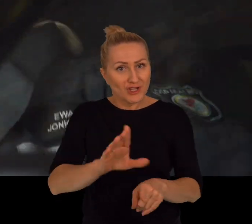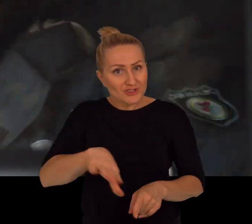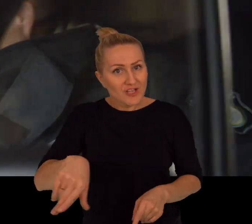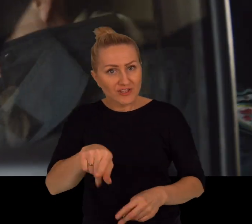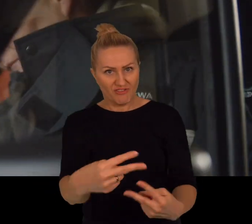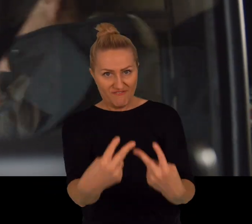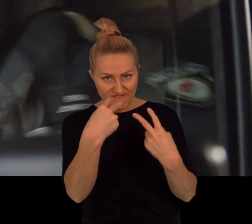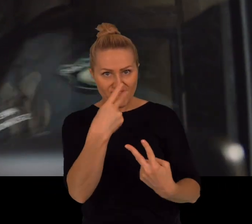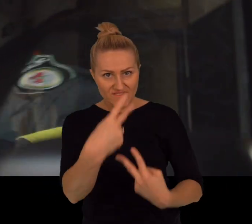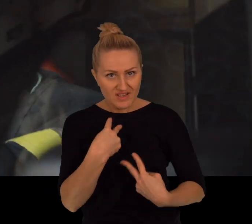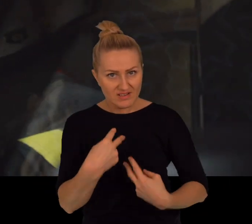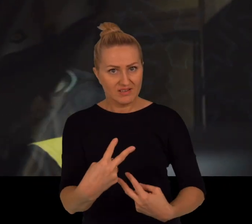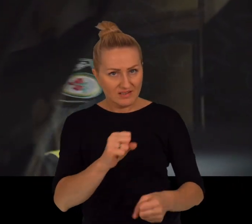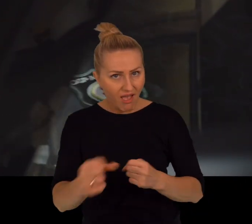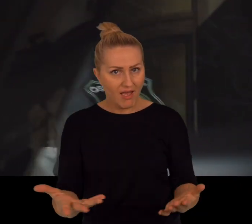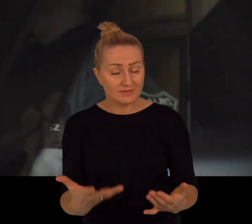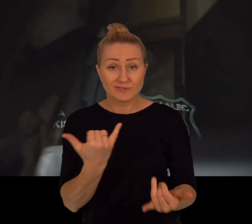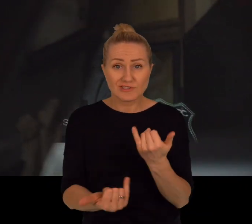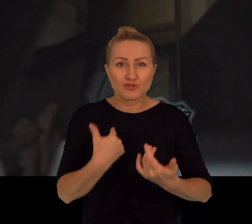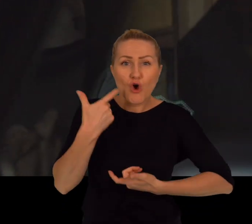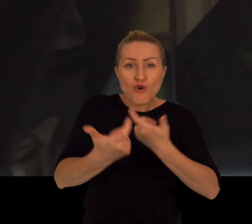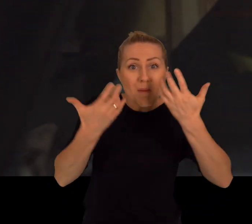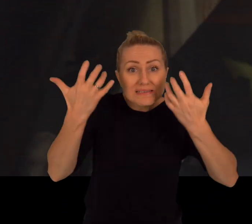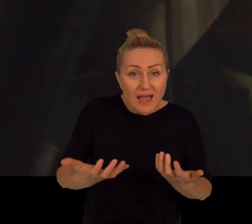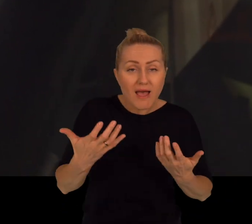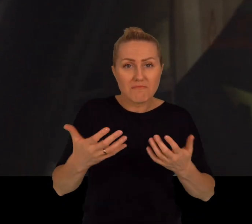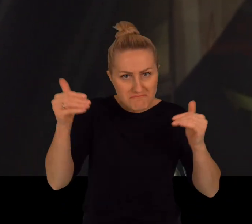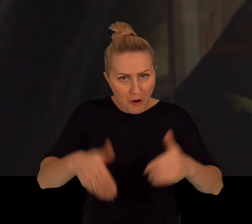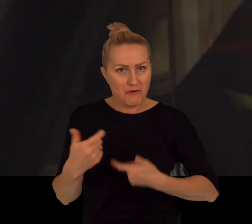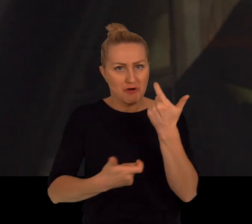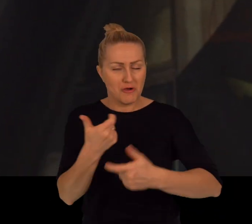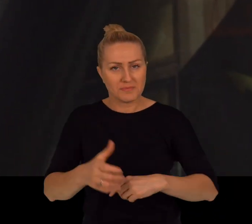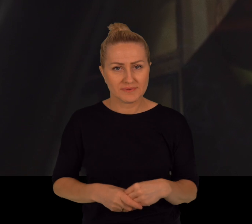też tak to, dzieci to widzą. Że jak się chce, to to można.